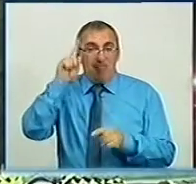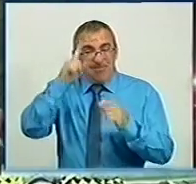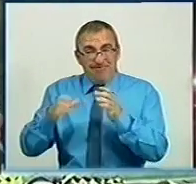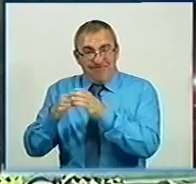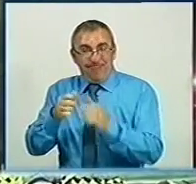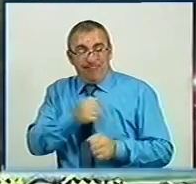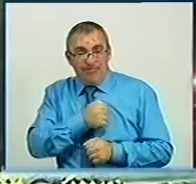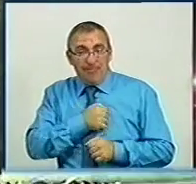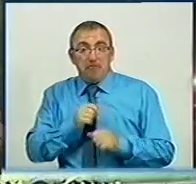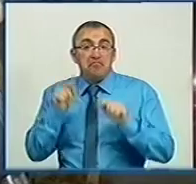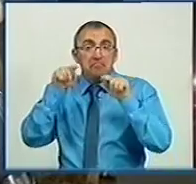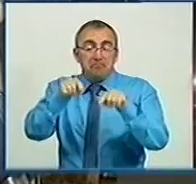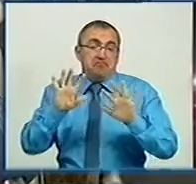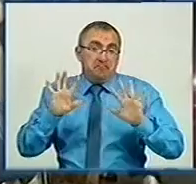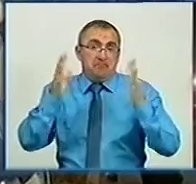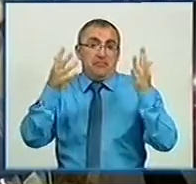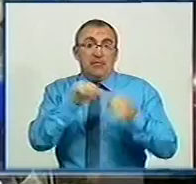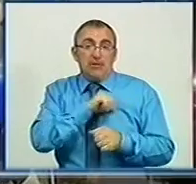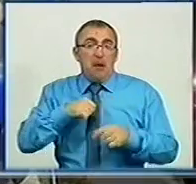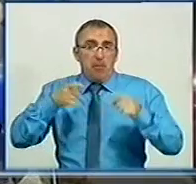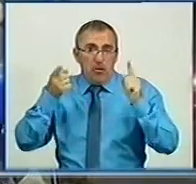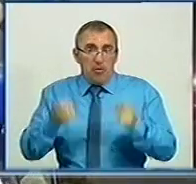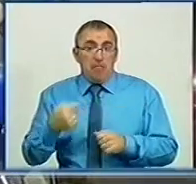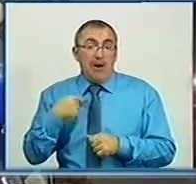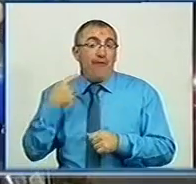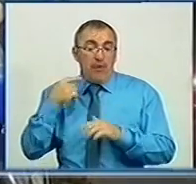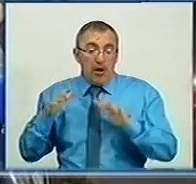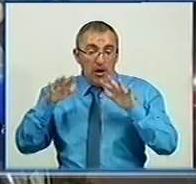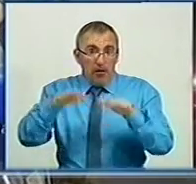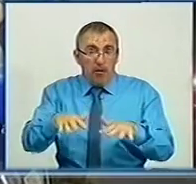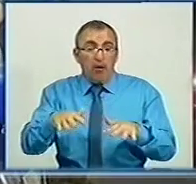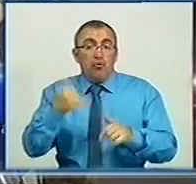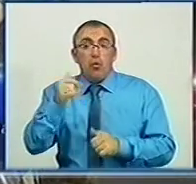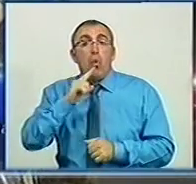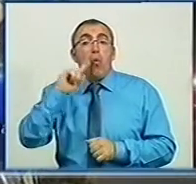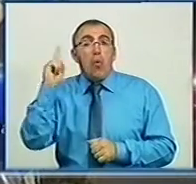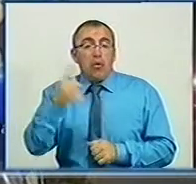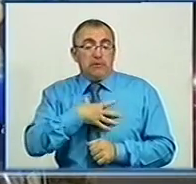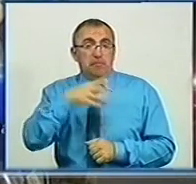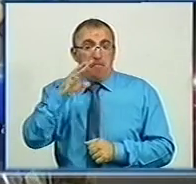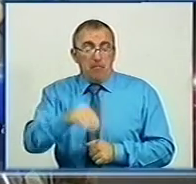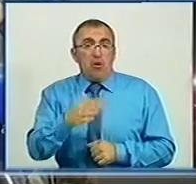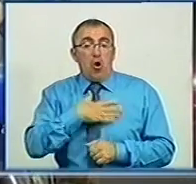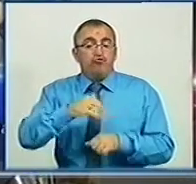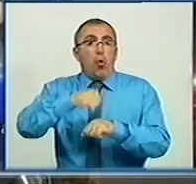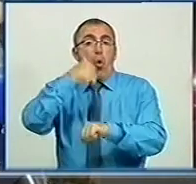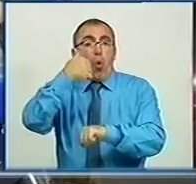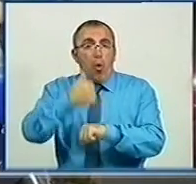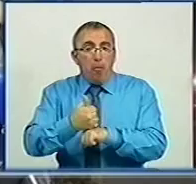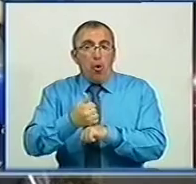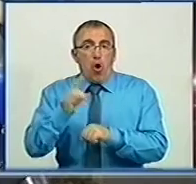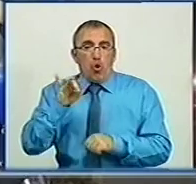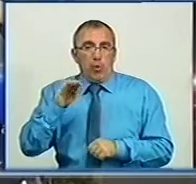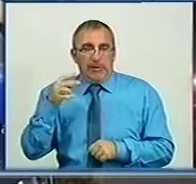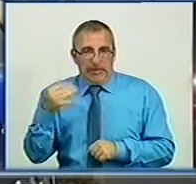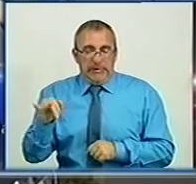потрапили на захід випадково. На сьогодні ми в Кіровограді, тому що сьогодні годовщина смерті нашого командира, нашого родного.